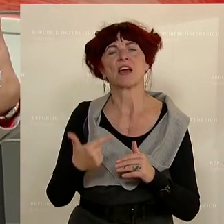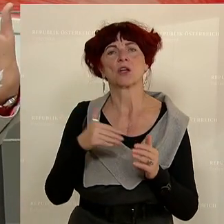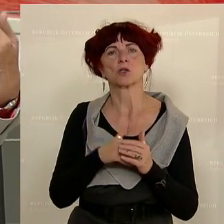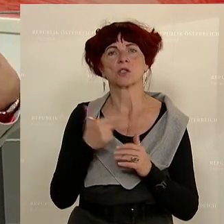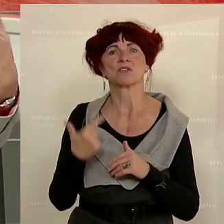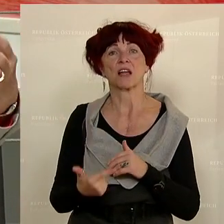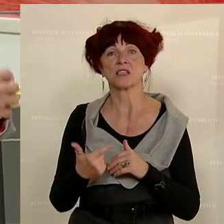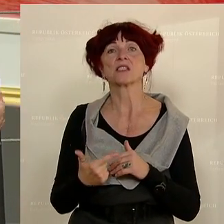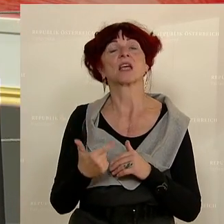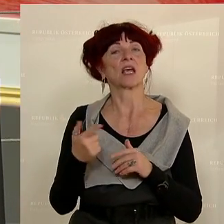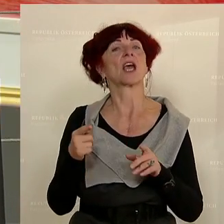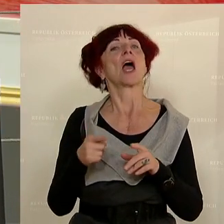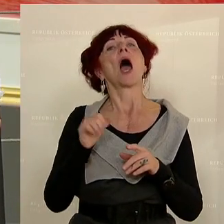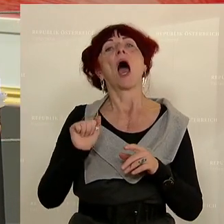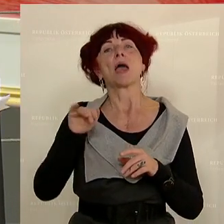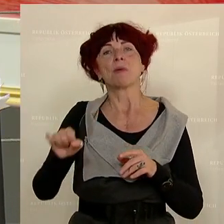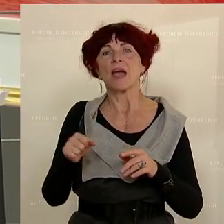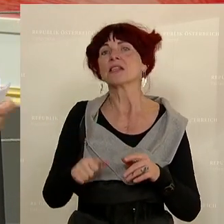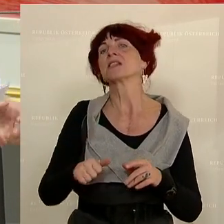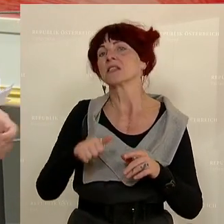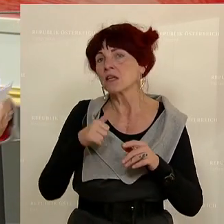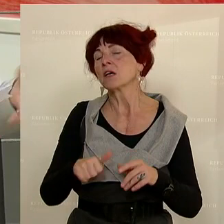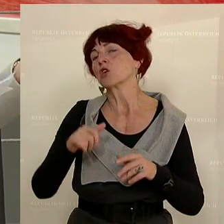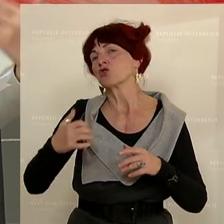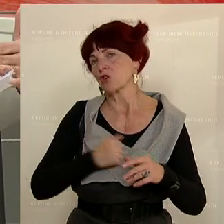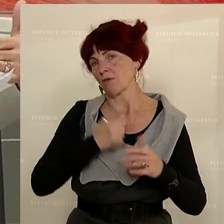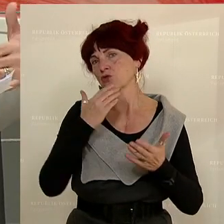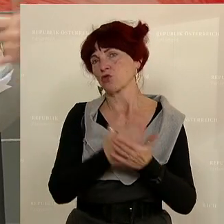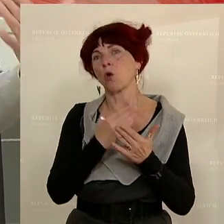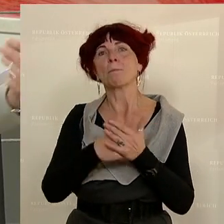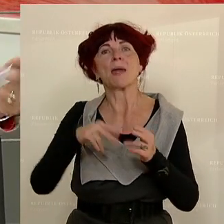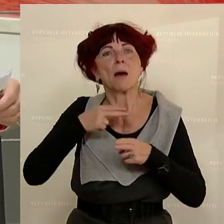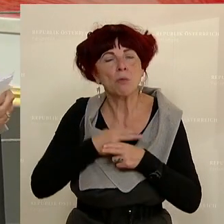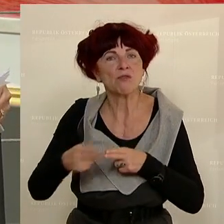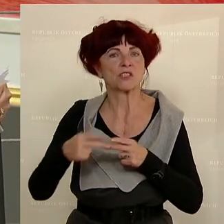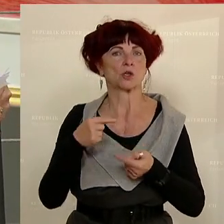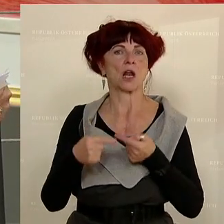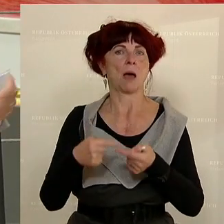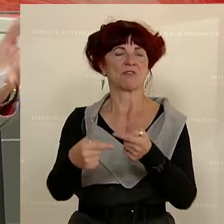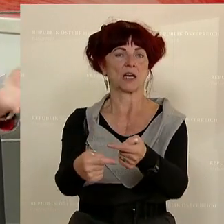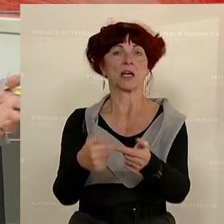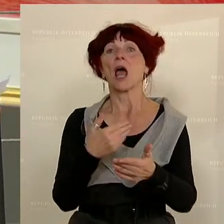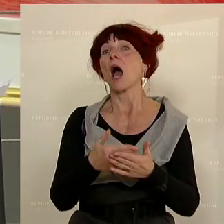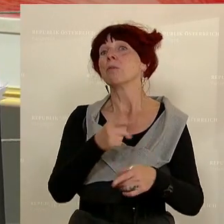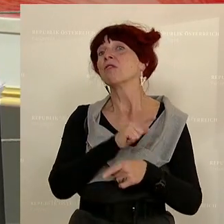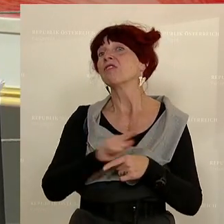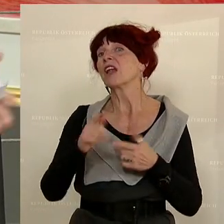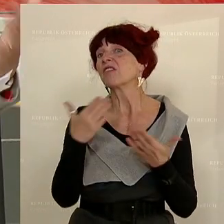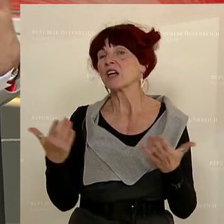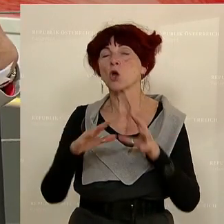sukzessive die Abwicklungsprozesse auch zu professionalisieren. Was gefehlt hat, war ein umfassendes Kontrollkonzept